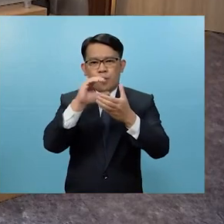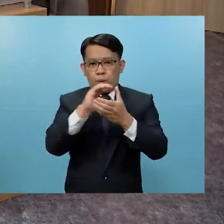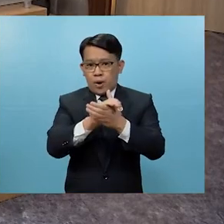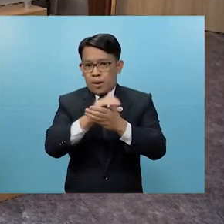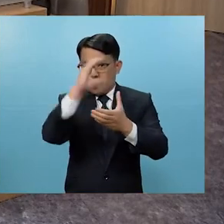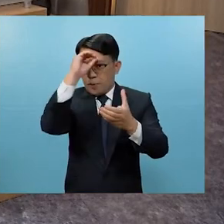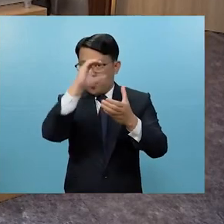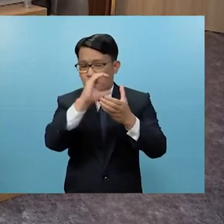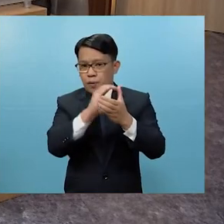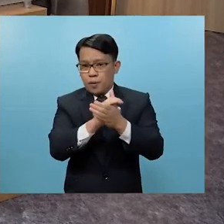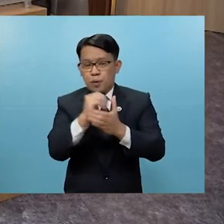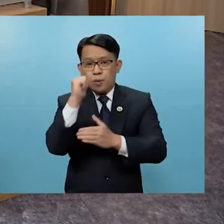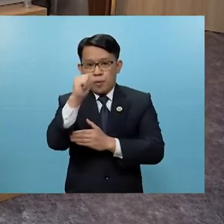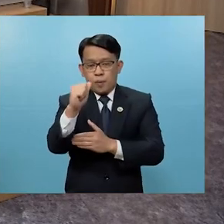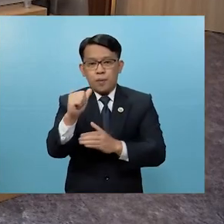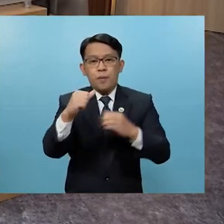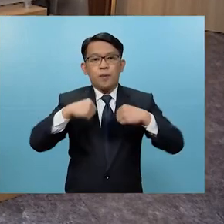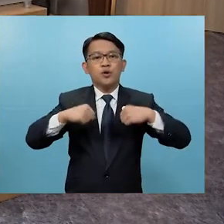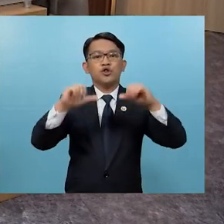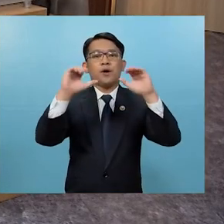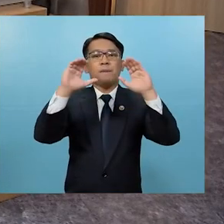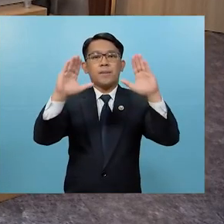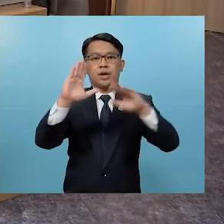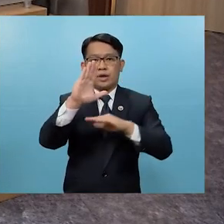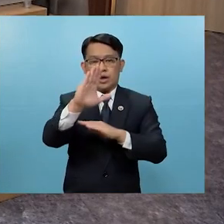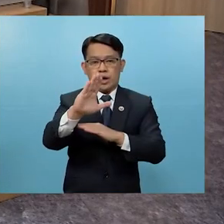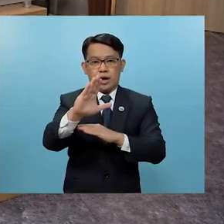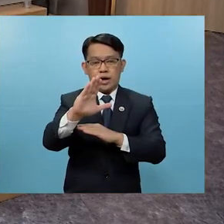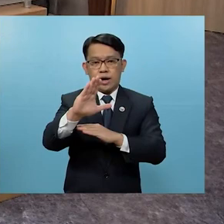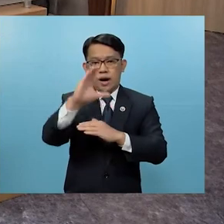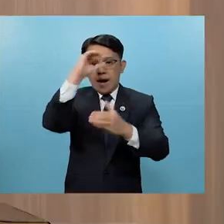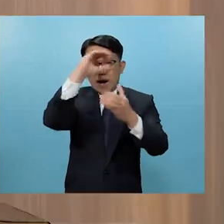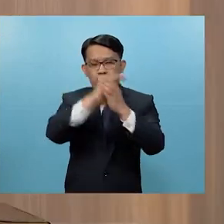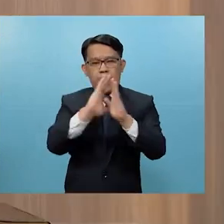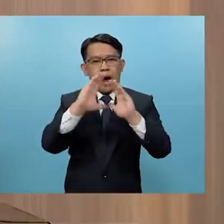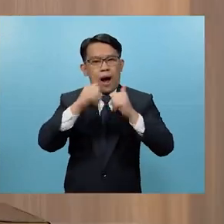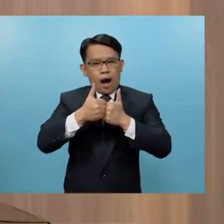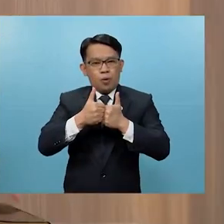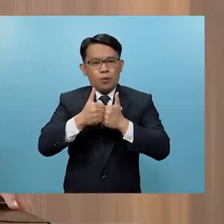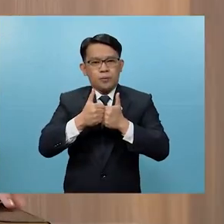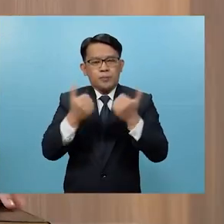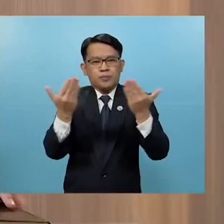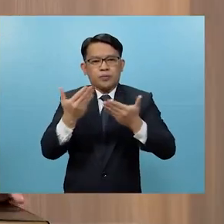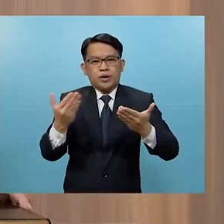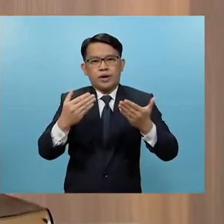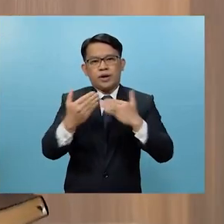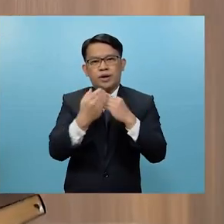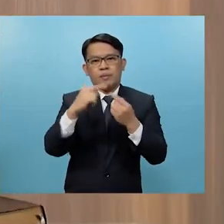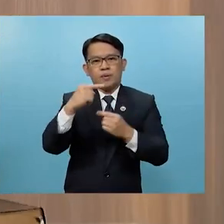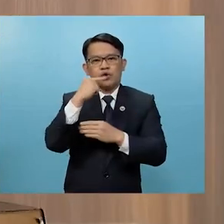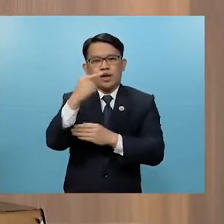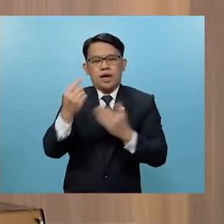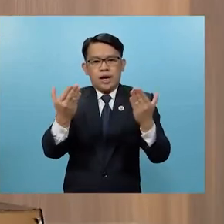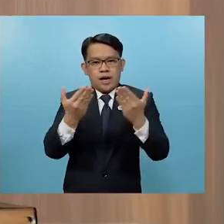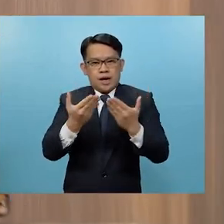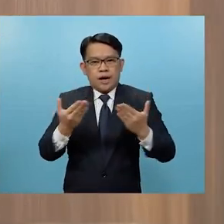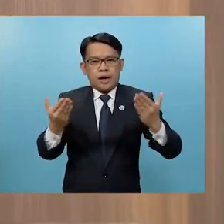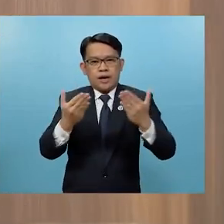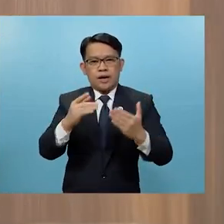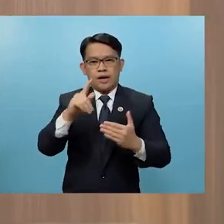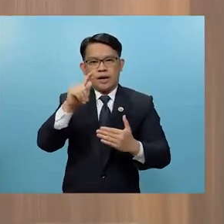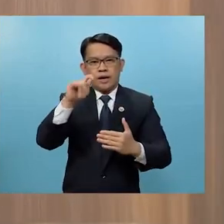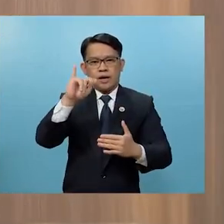paggalang at pagpapasakop sa kanyang asawang lalaki Pakinggan po natin mga kaibigan ang pahayag dito po sa